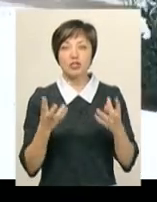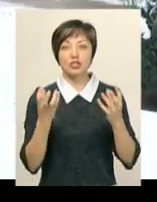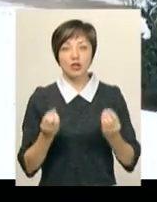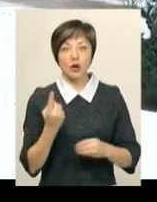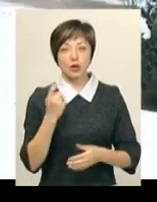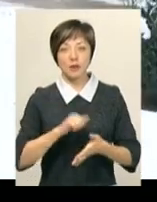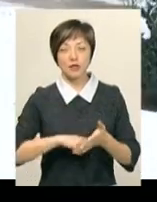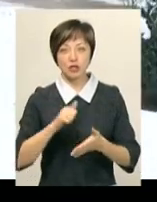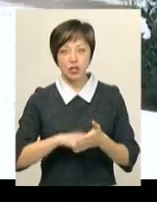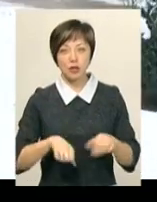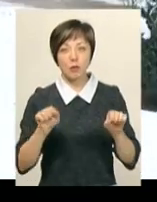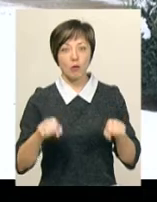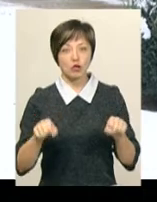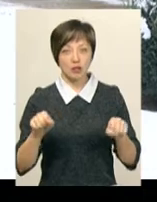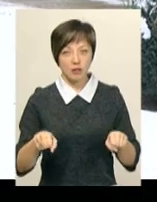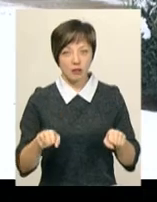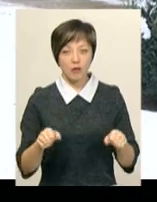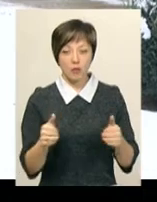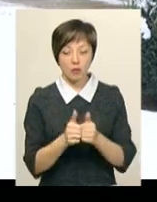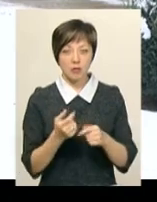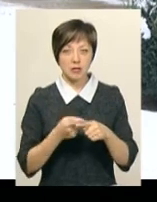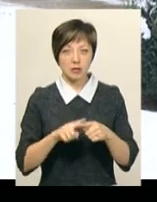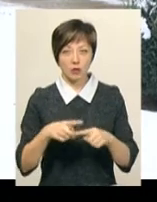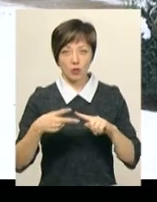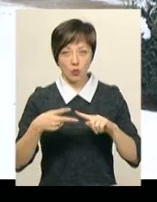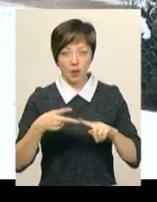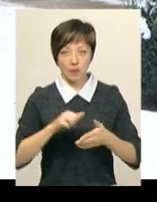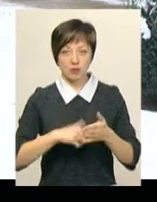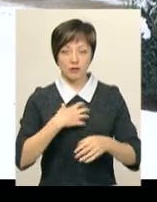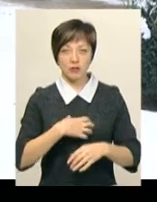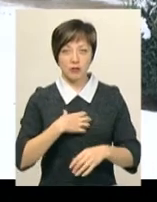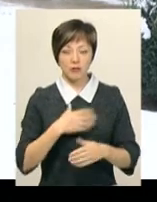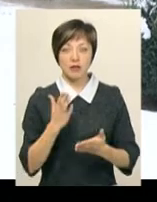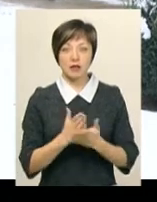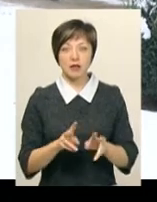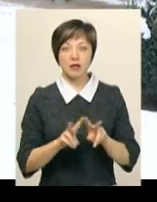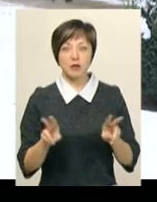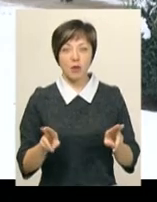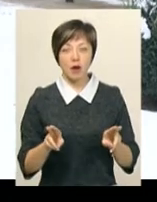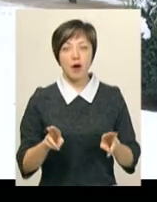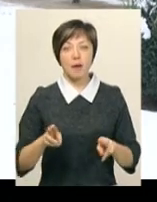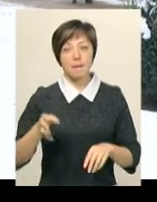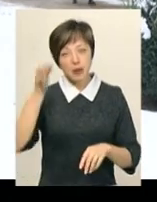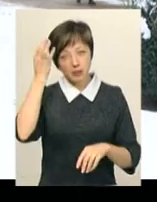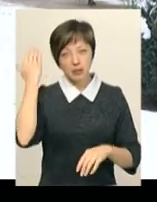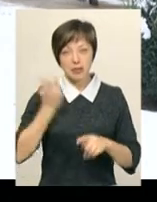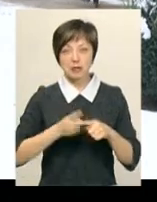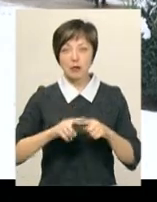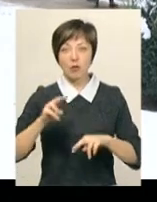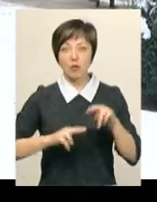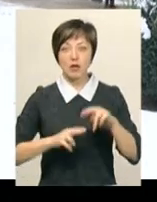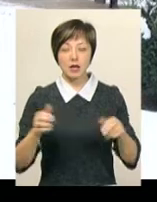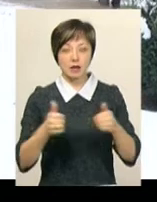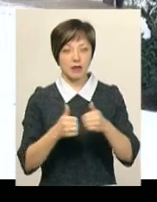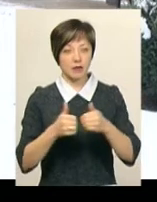є одна причина, яка, можливо, поряд з цією головною, не менш важливою є. Мало хто пам'ятає, що ця будівля, біля